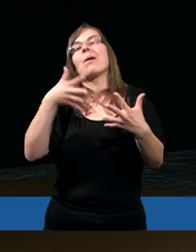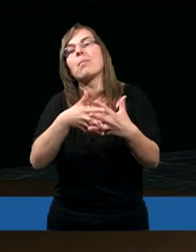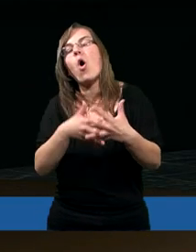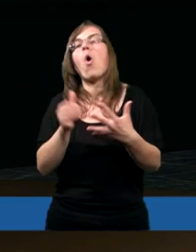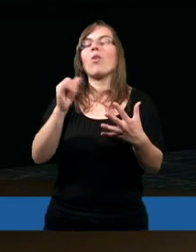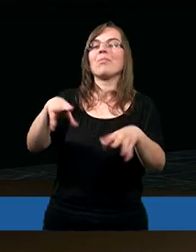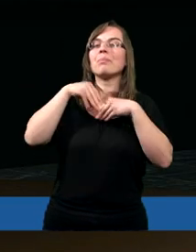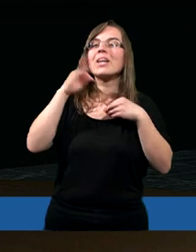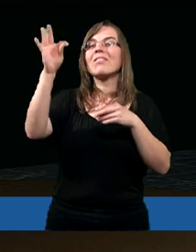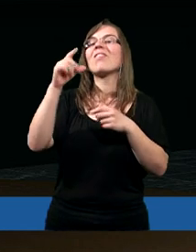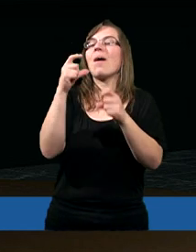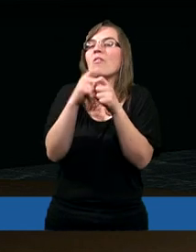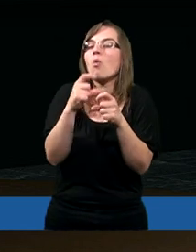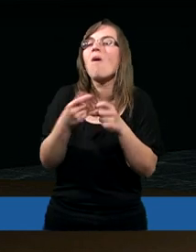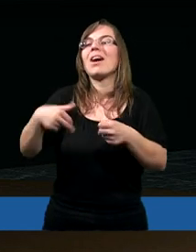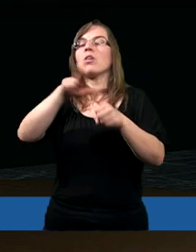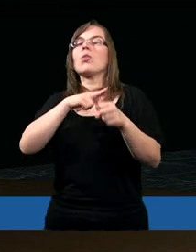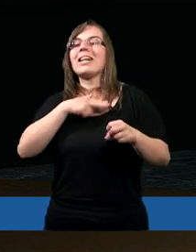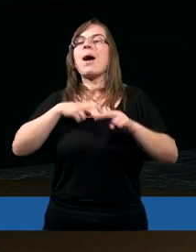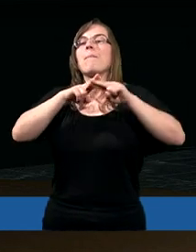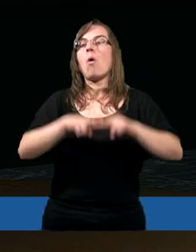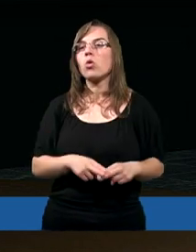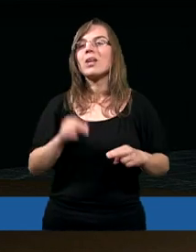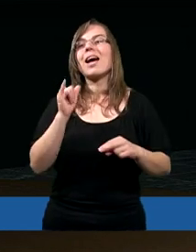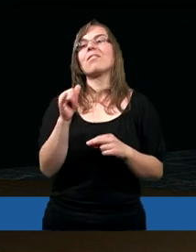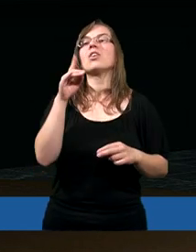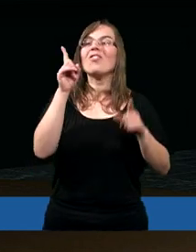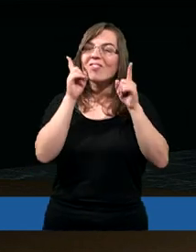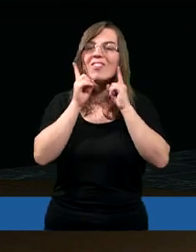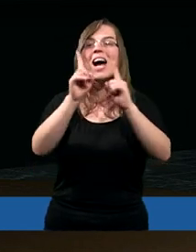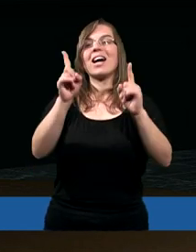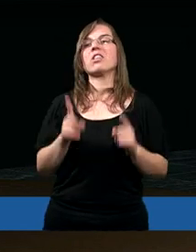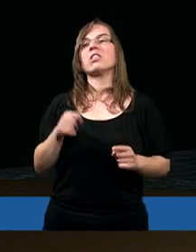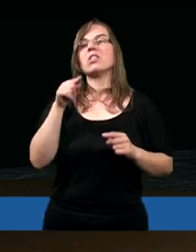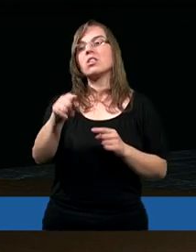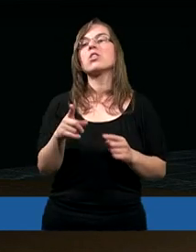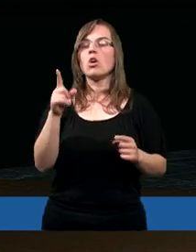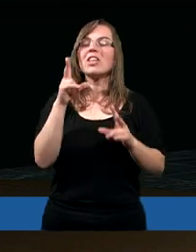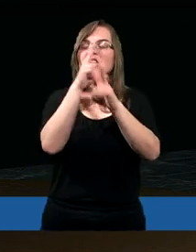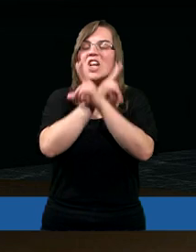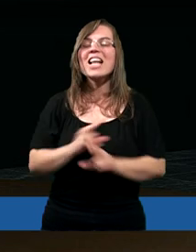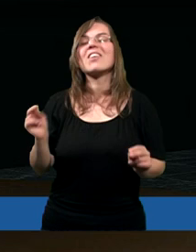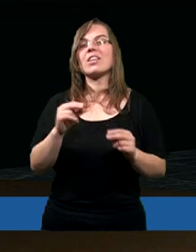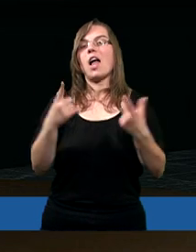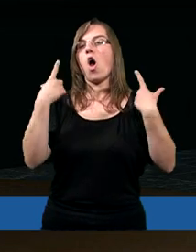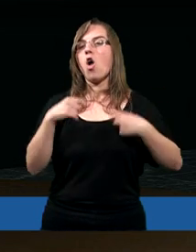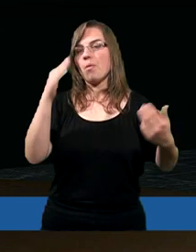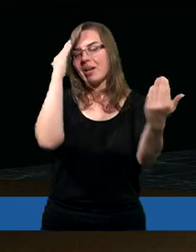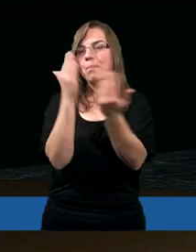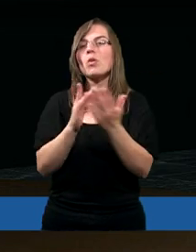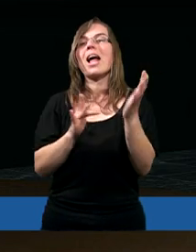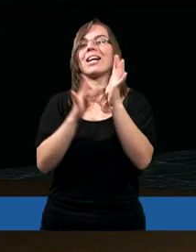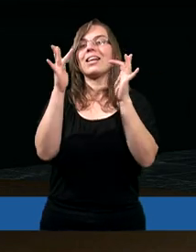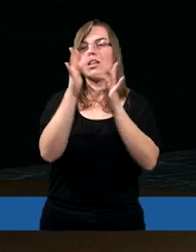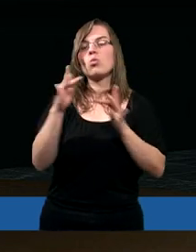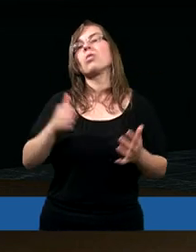prorocw, i tego słowa, które on nam pozostawił. I faktyczne takie rzeczywiste, osobiste poznanie